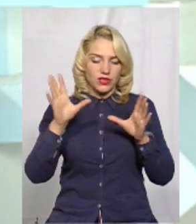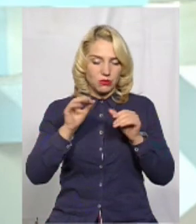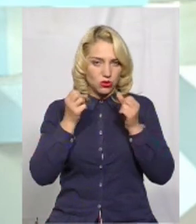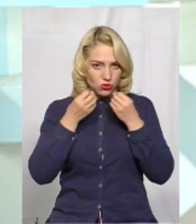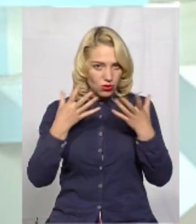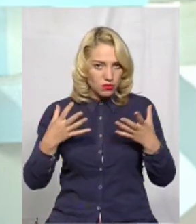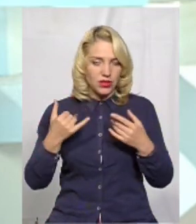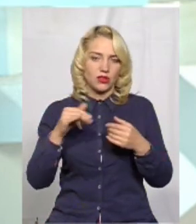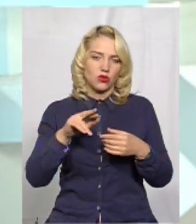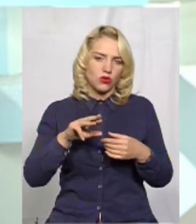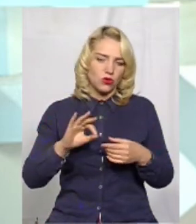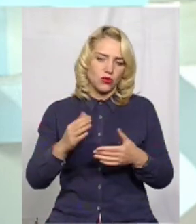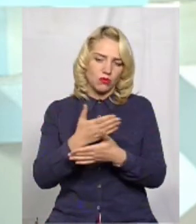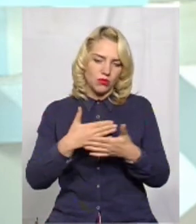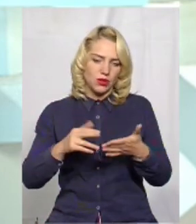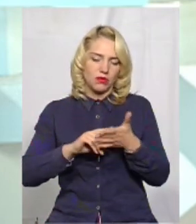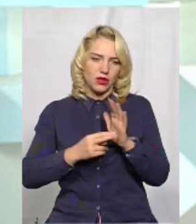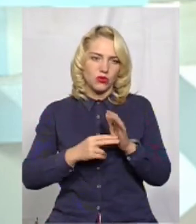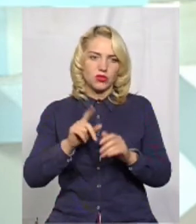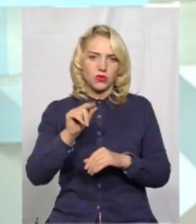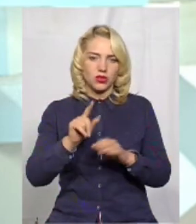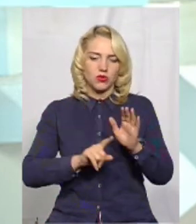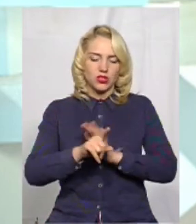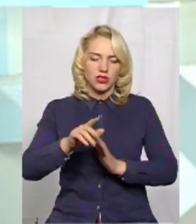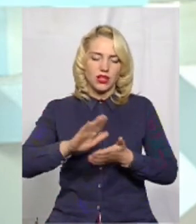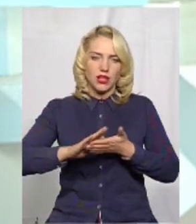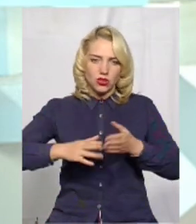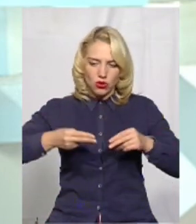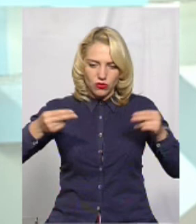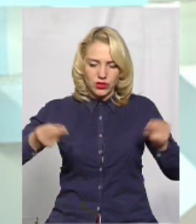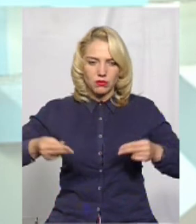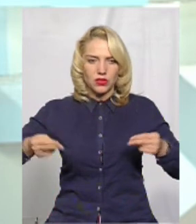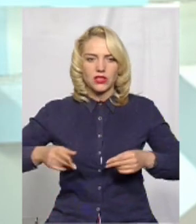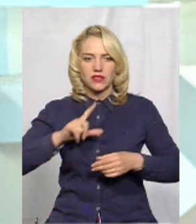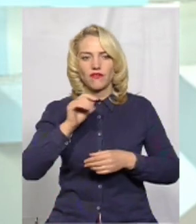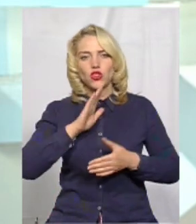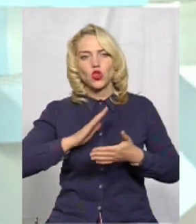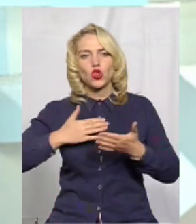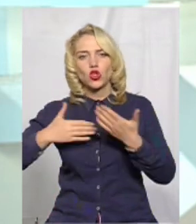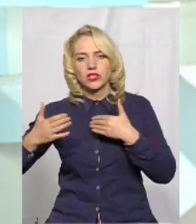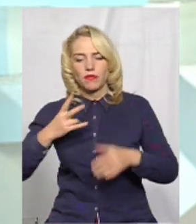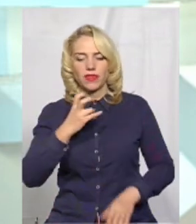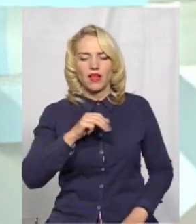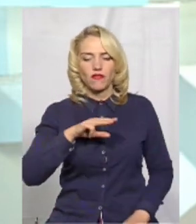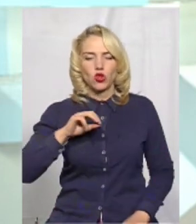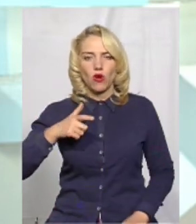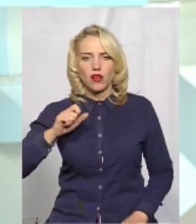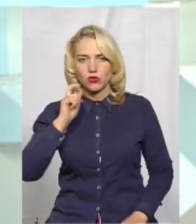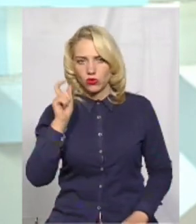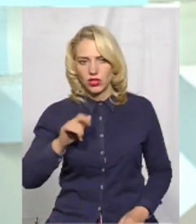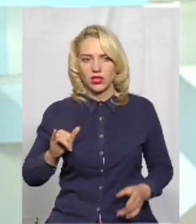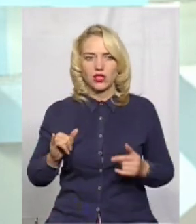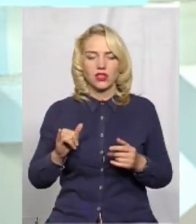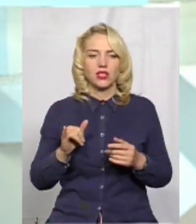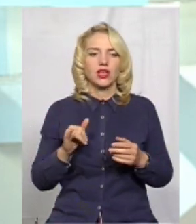плануємо вже десь з понеділка почати підписувати договорні відносини, встановлювати між НАК «Нафтогазом». І